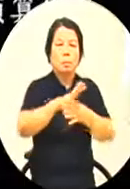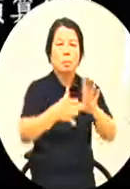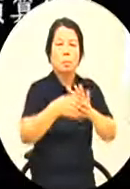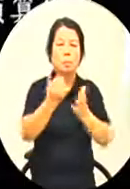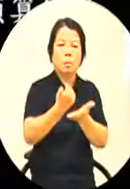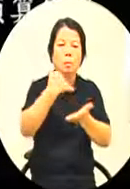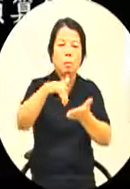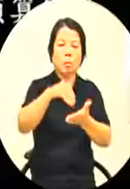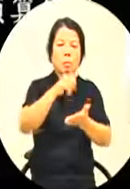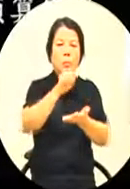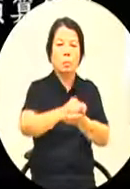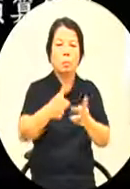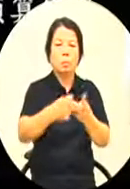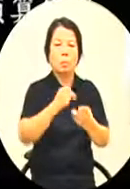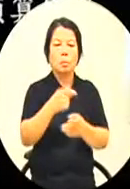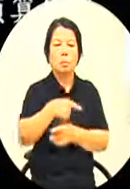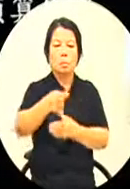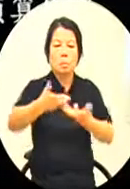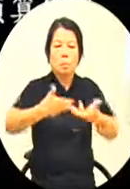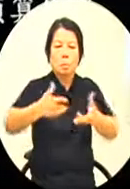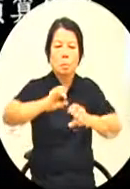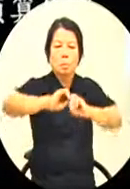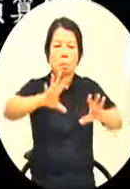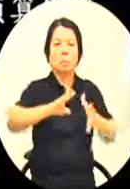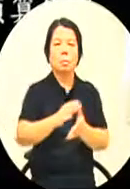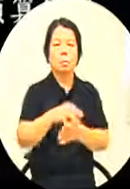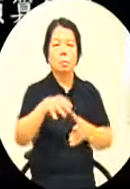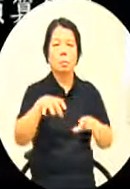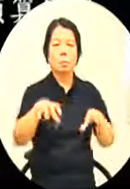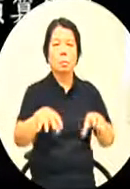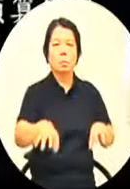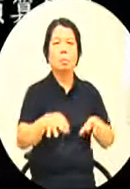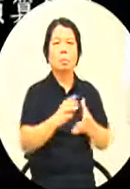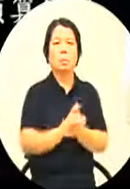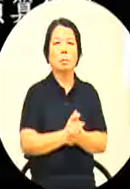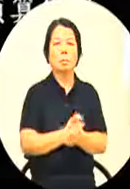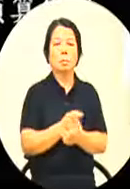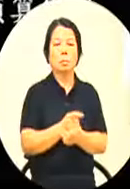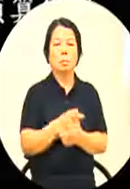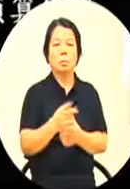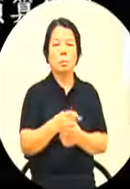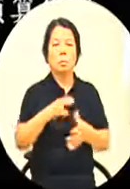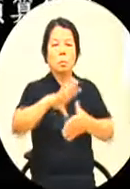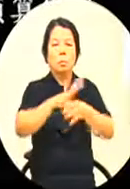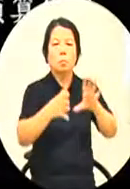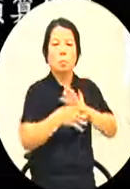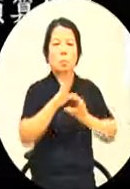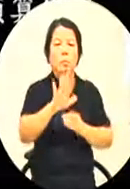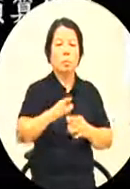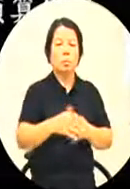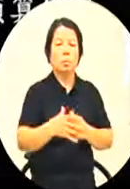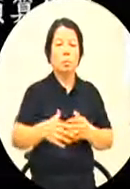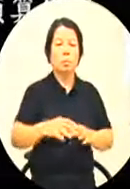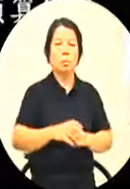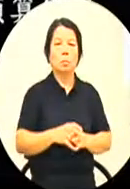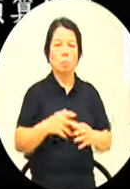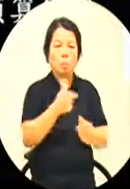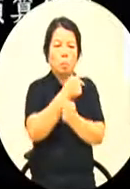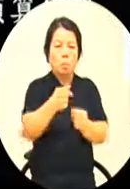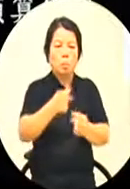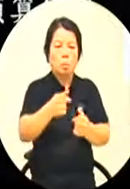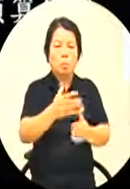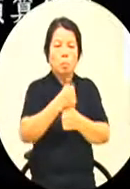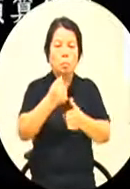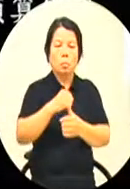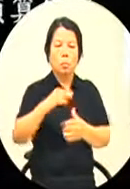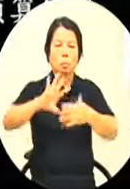跟你们的施政报告里面我完全看不出文化局有整体后职新著